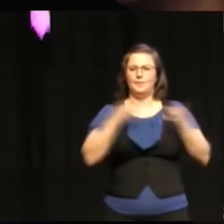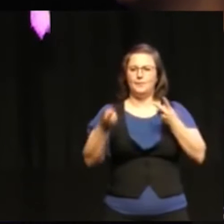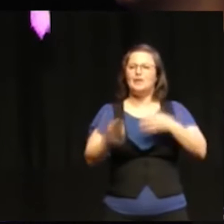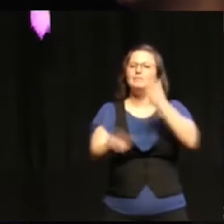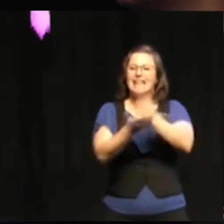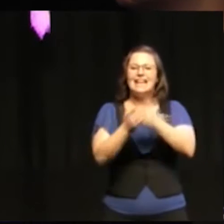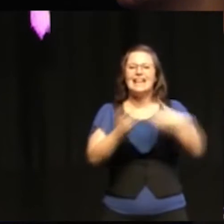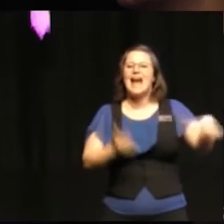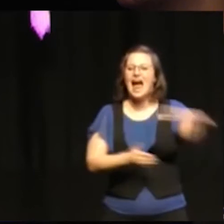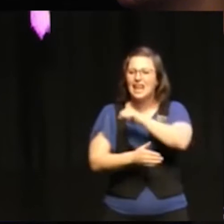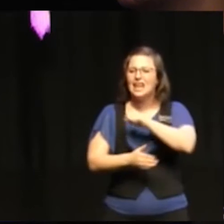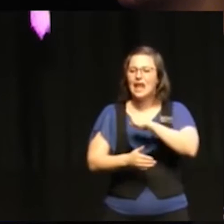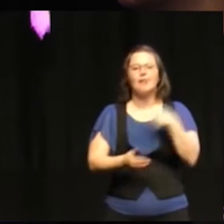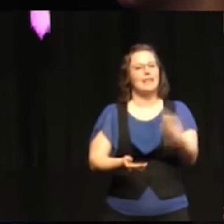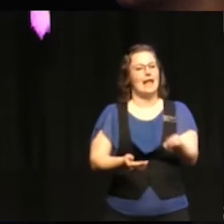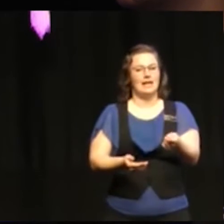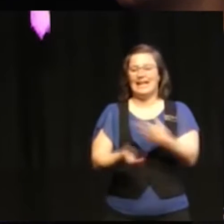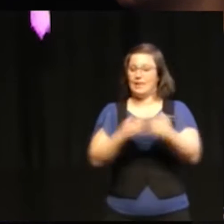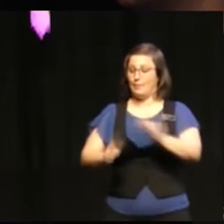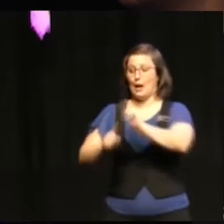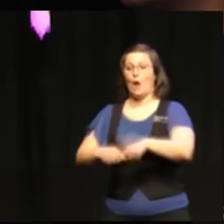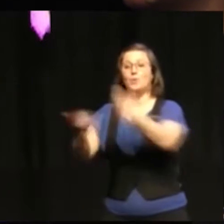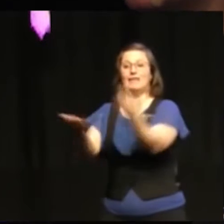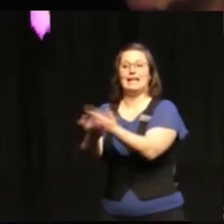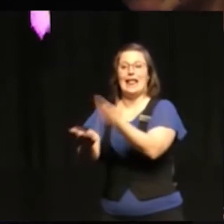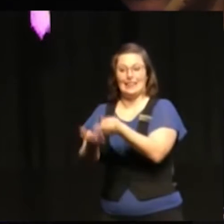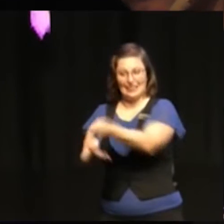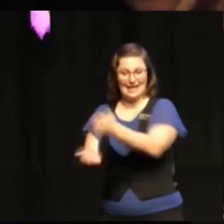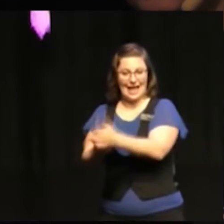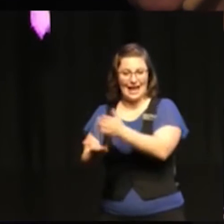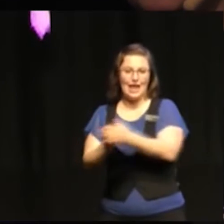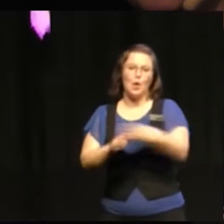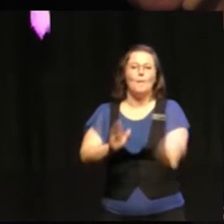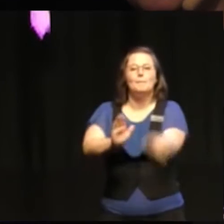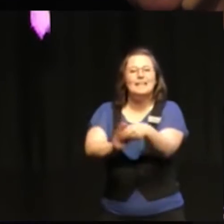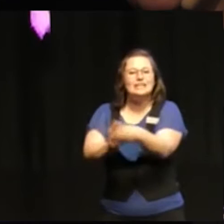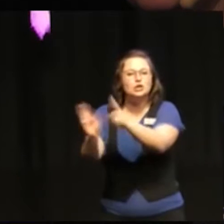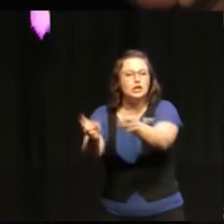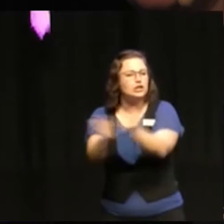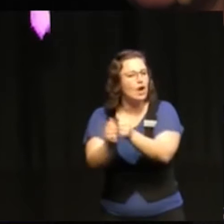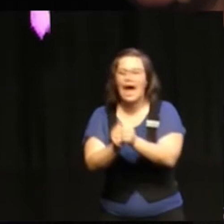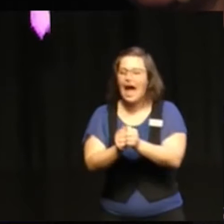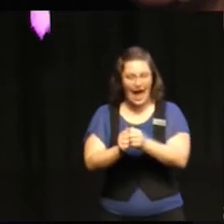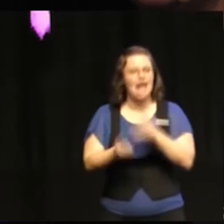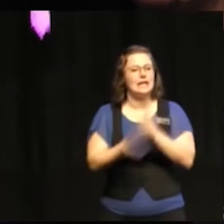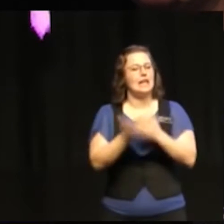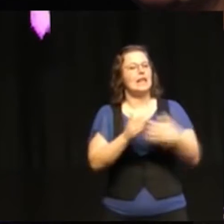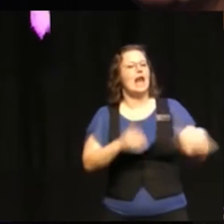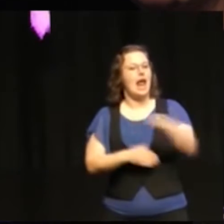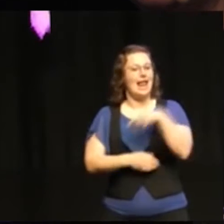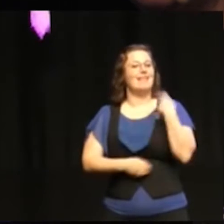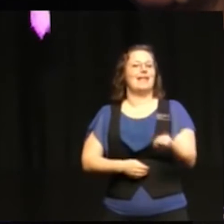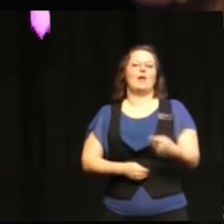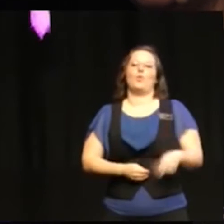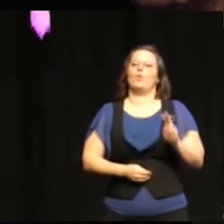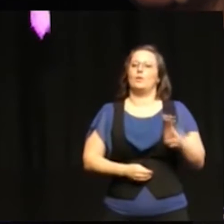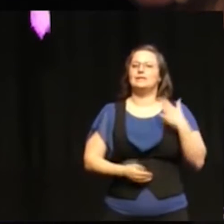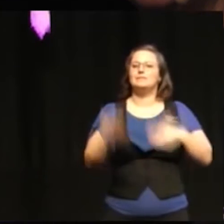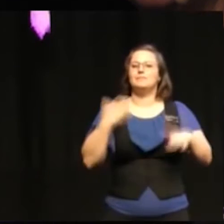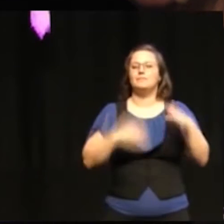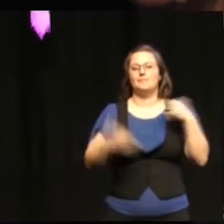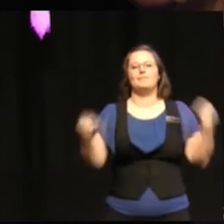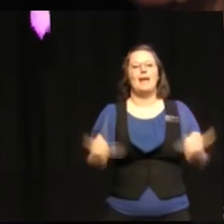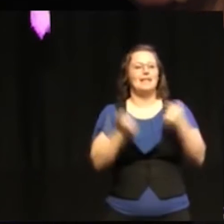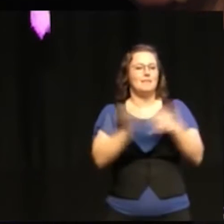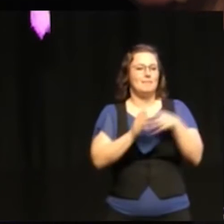gäller för alla, inte bara för utvecklingsländer och bistånd och så vidare, är det som är riktigt spännande med